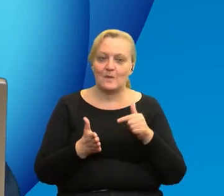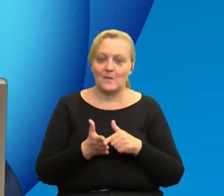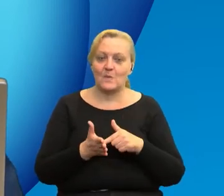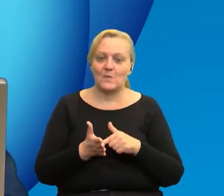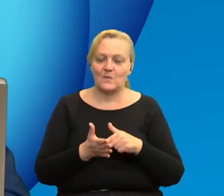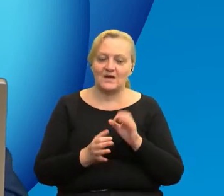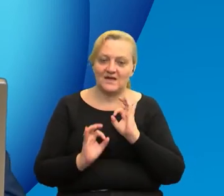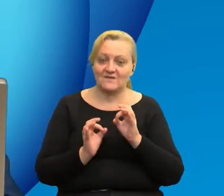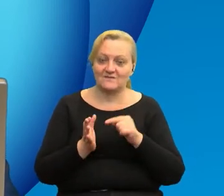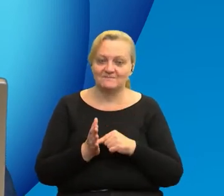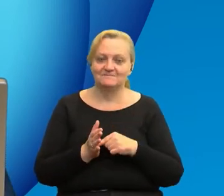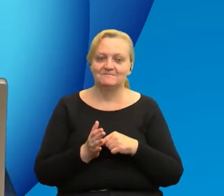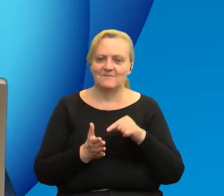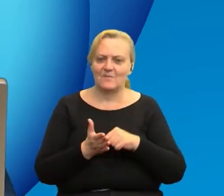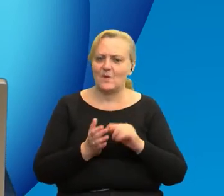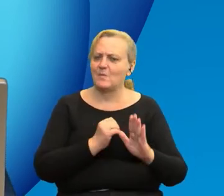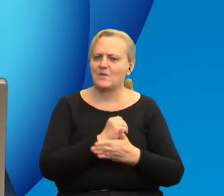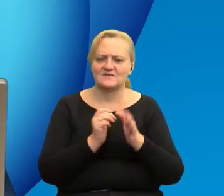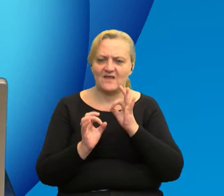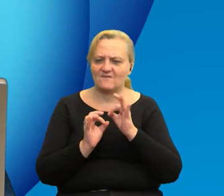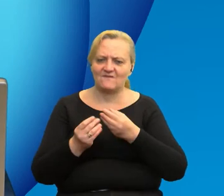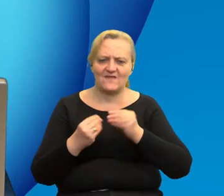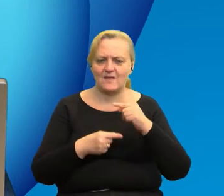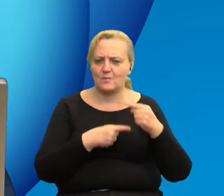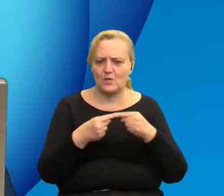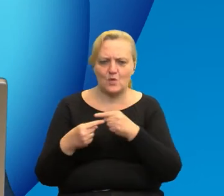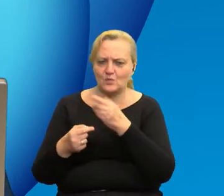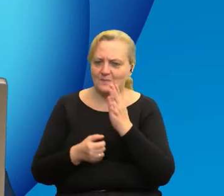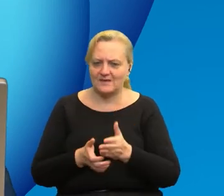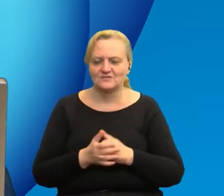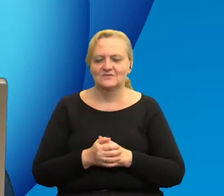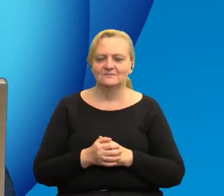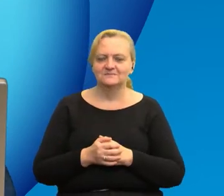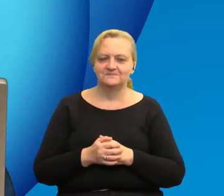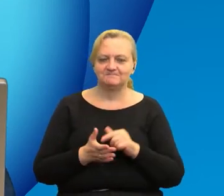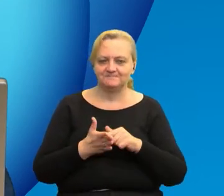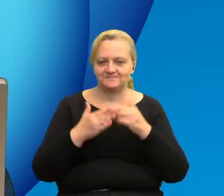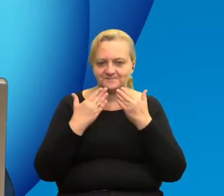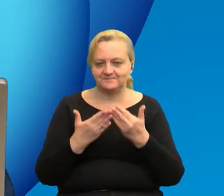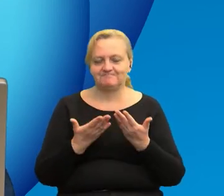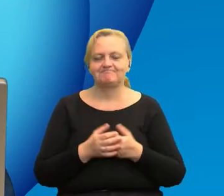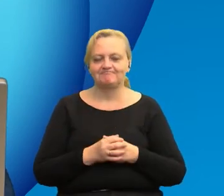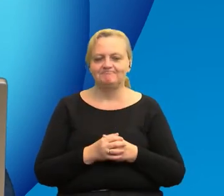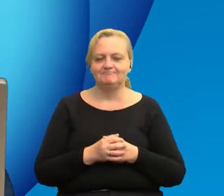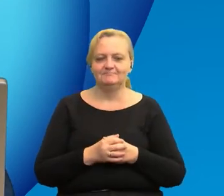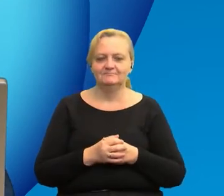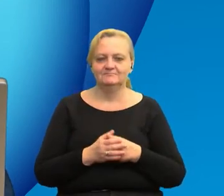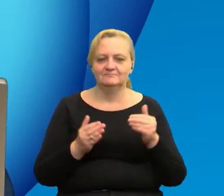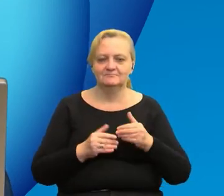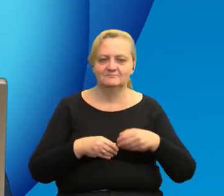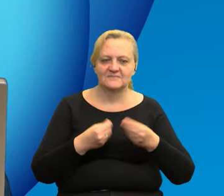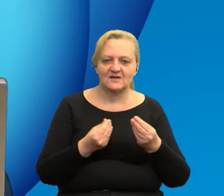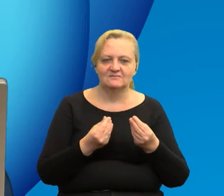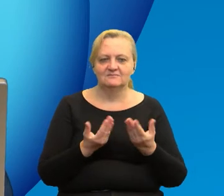typu właśnie myślę, że będzie się opierać coraz więcej produktów. I też dzięki temu będzie możliwość